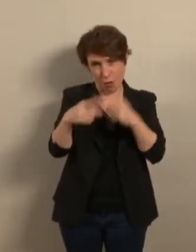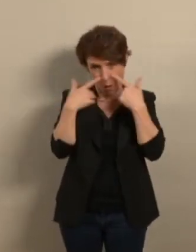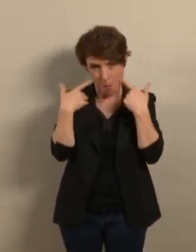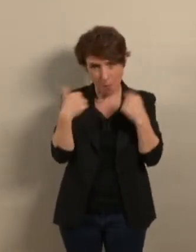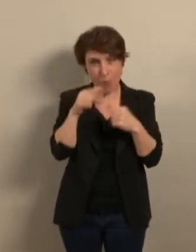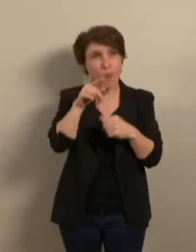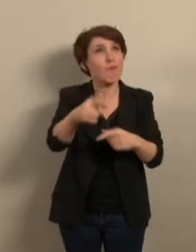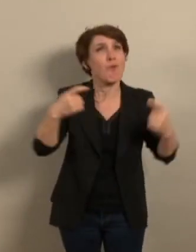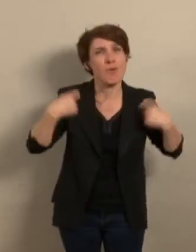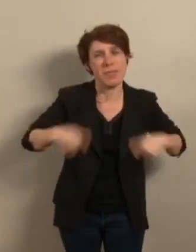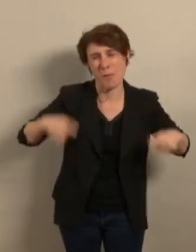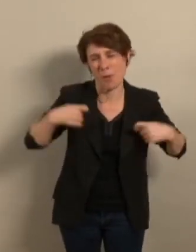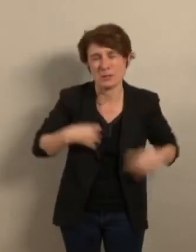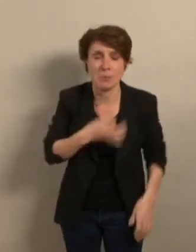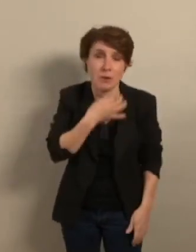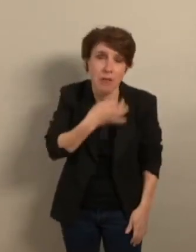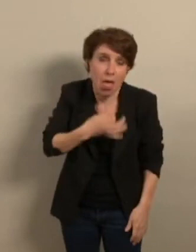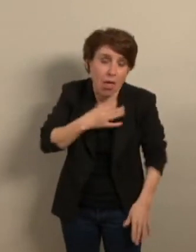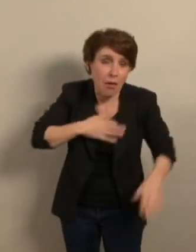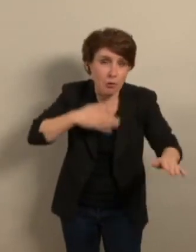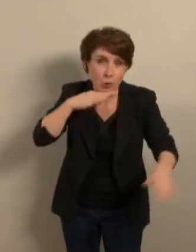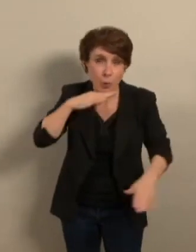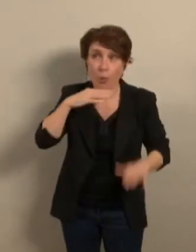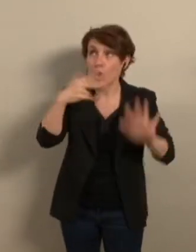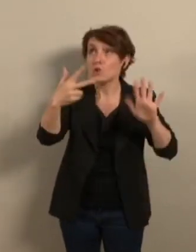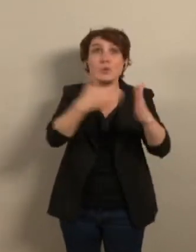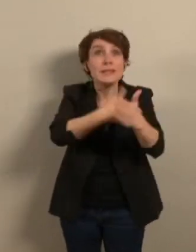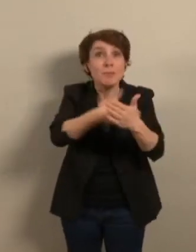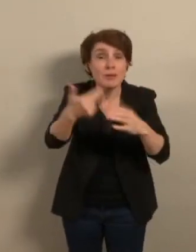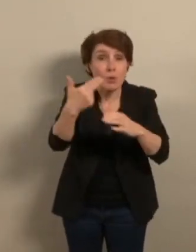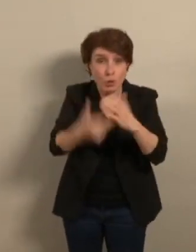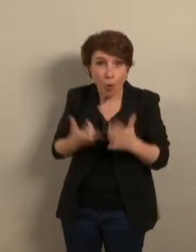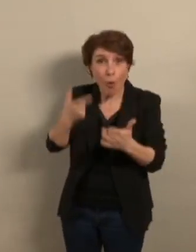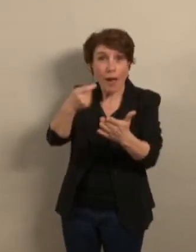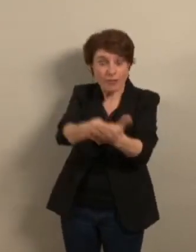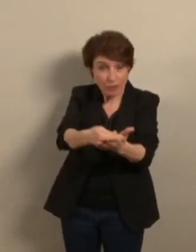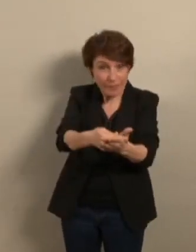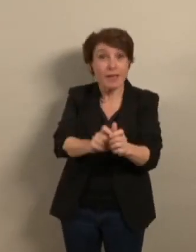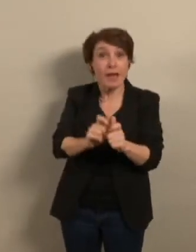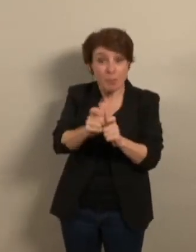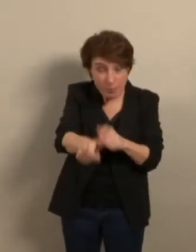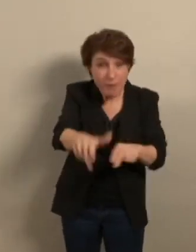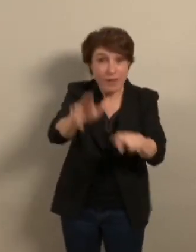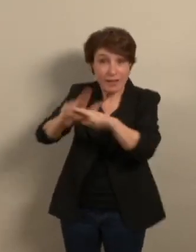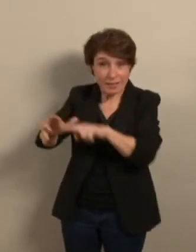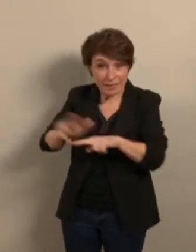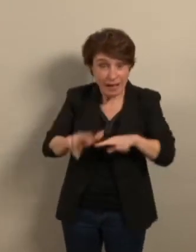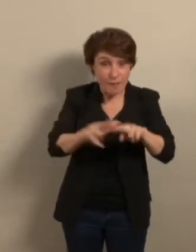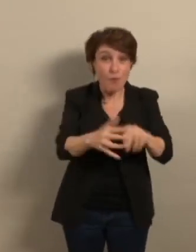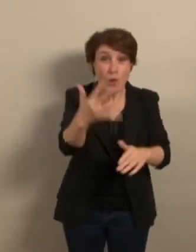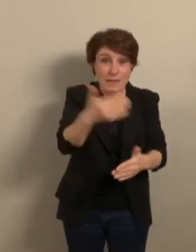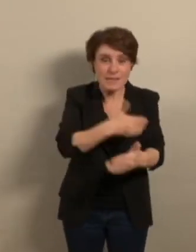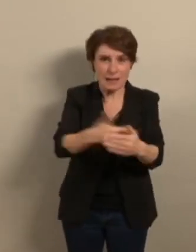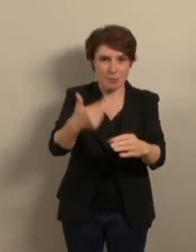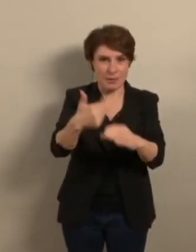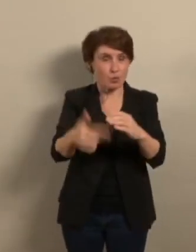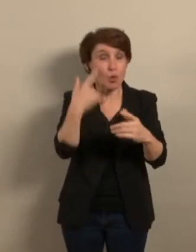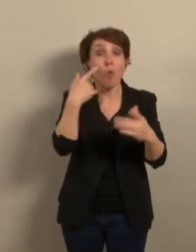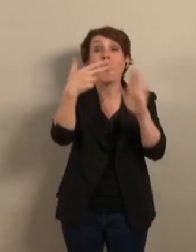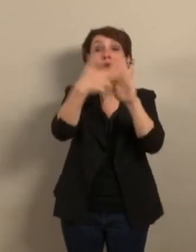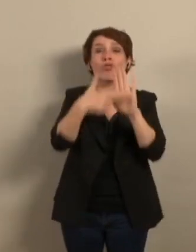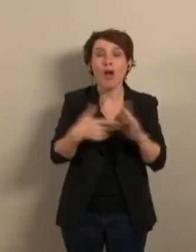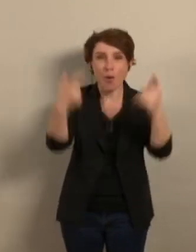Vous avez acquis ce siège pour un montant de 8 millions d'euros, puis engagé des travaux de plus de 5 millions d'euros pour le mettre aux normes,